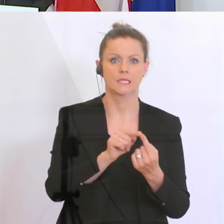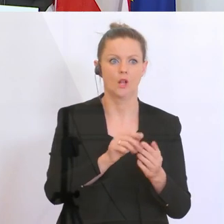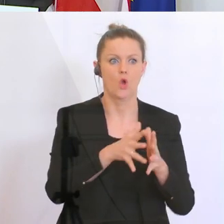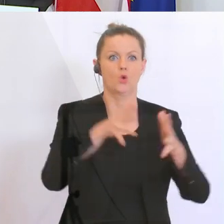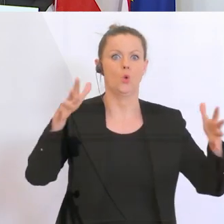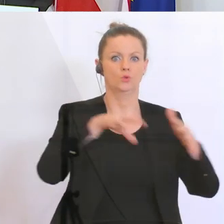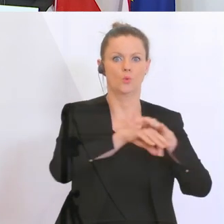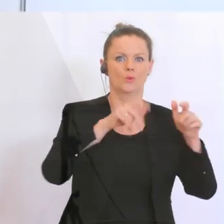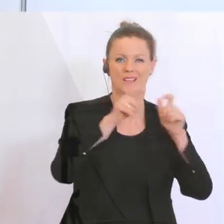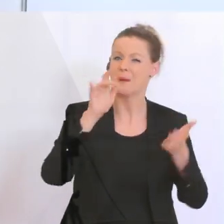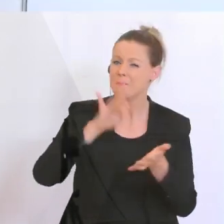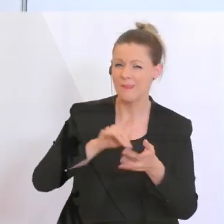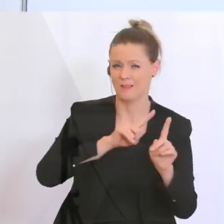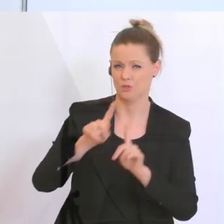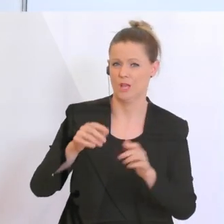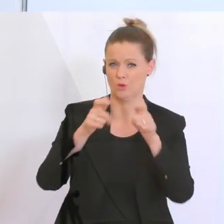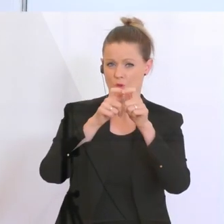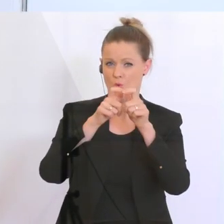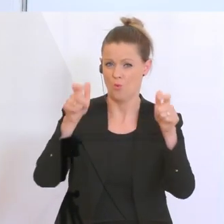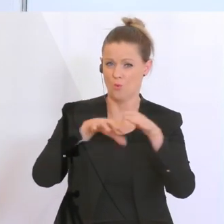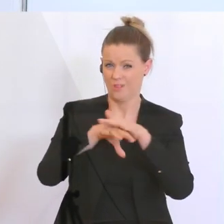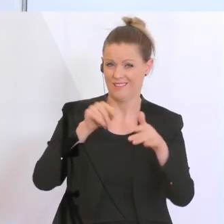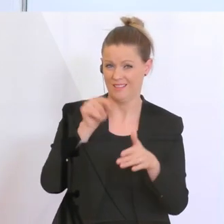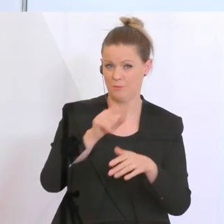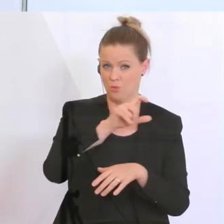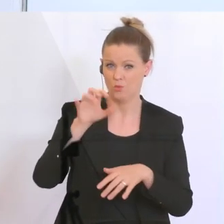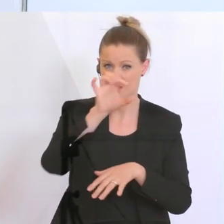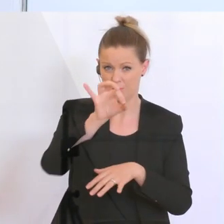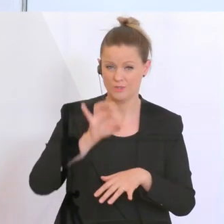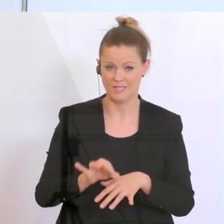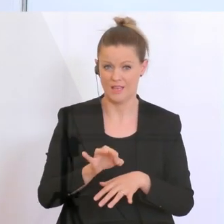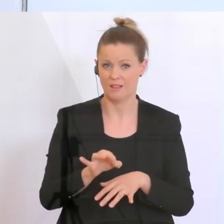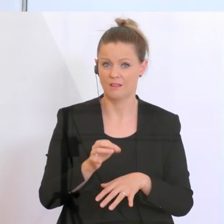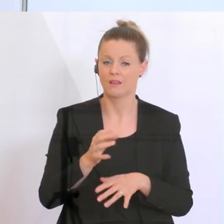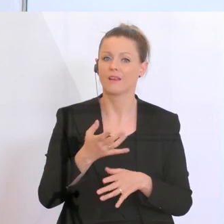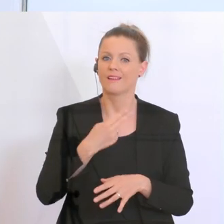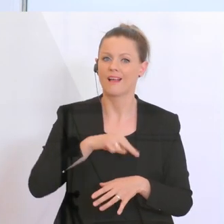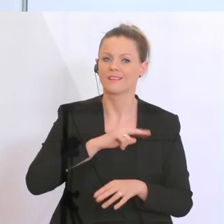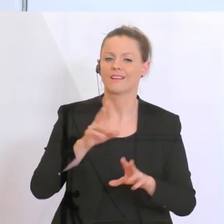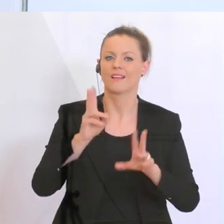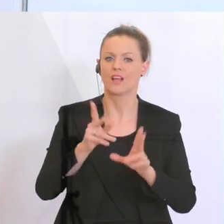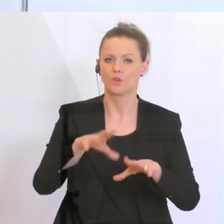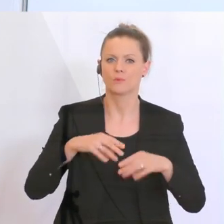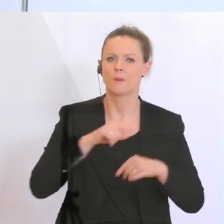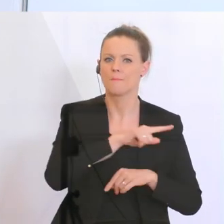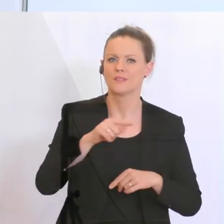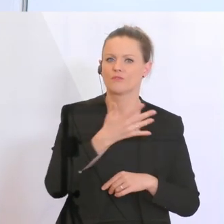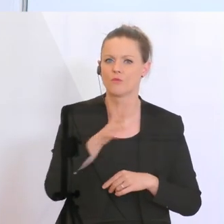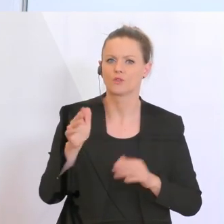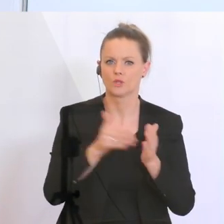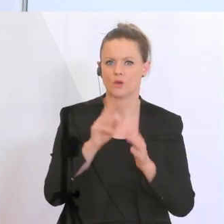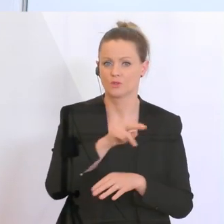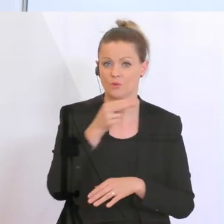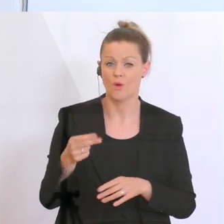mittelständischen Unternehmen. Diese 100% Garantie können wir ja bis 500.000 Euro geben. Wir haben aber immer mehr